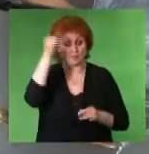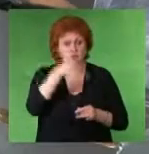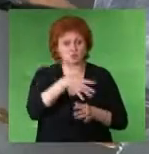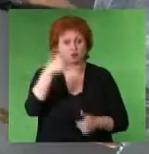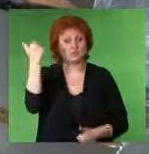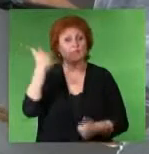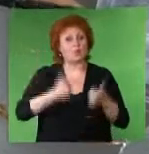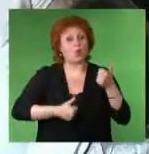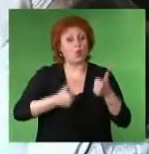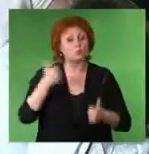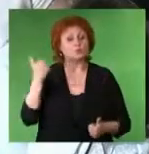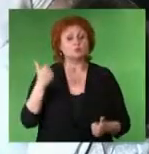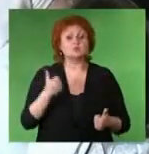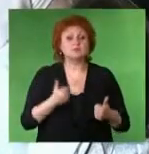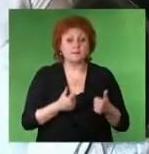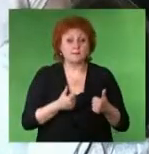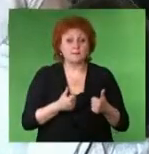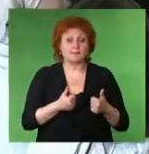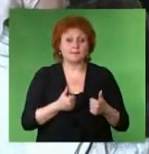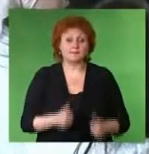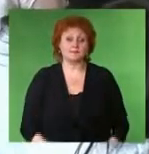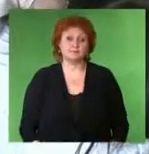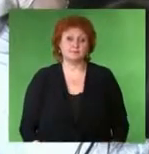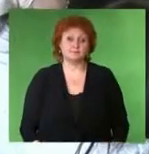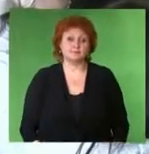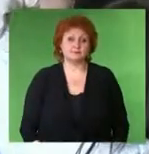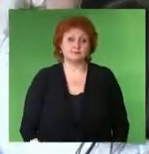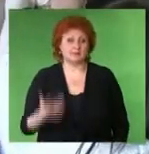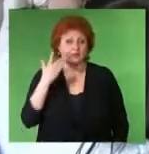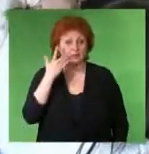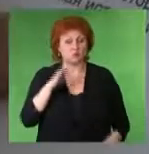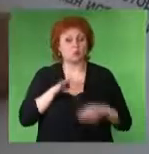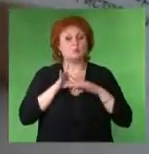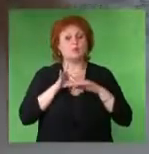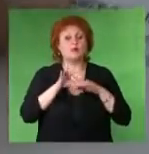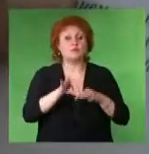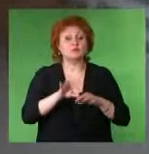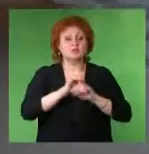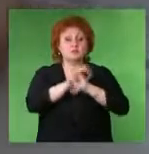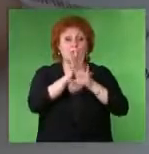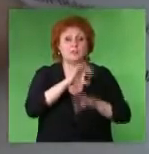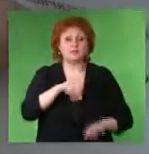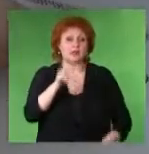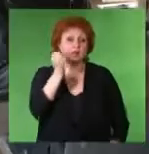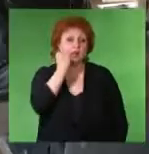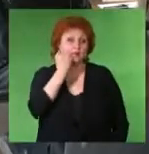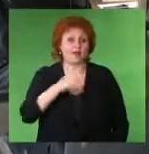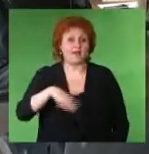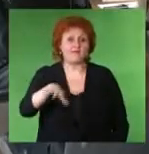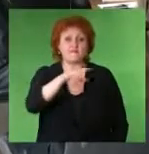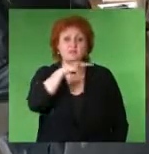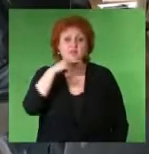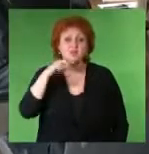Шестого международного конкурса знатоков православной культуры «Зерно истины» Который проводится по благословению Святейшего Патриарха